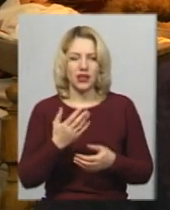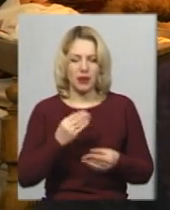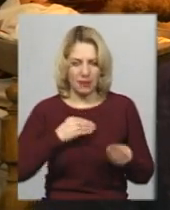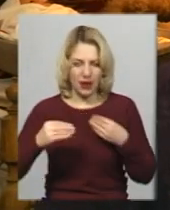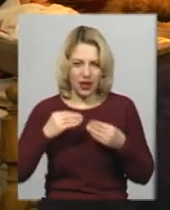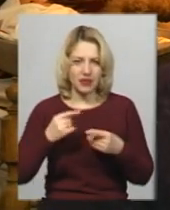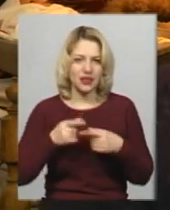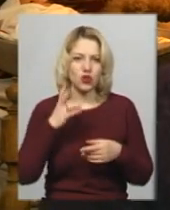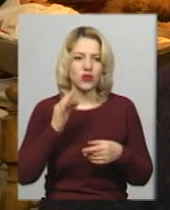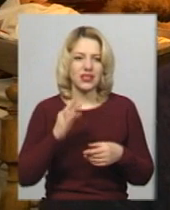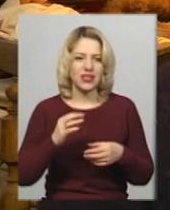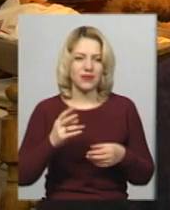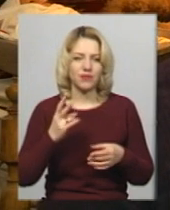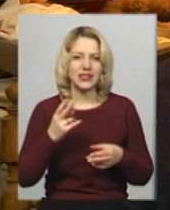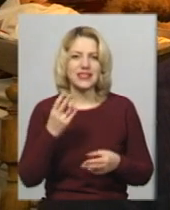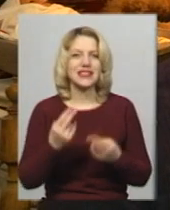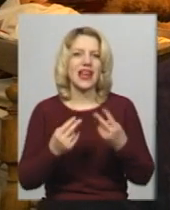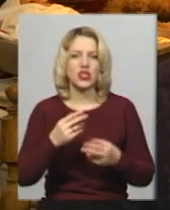самчики, але стилізовані.